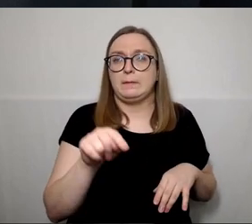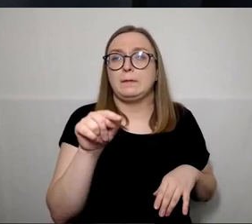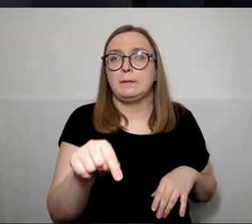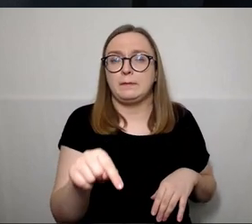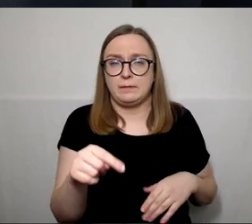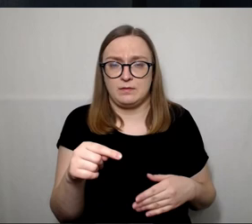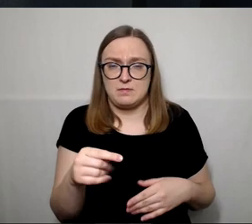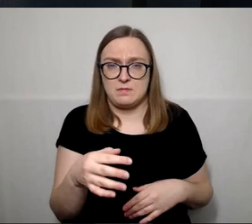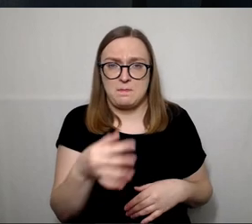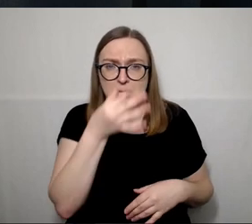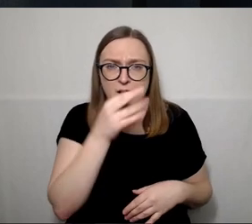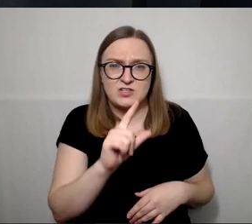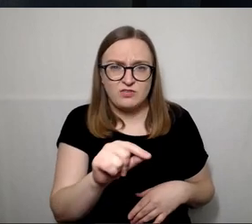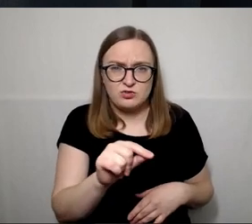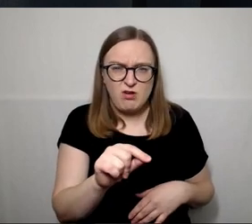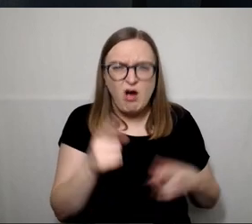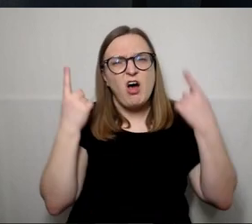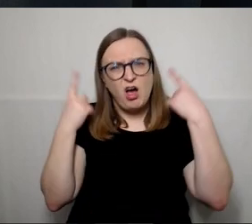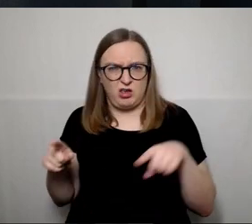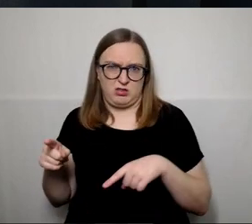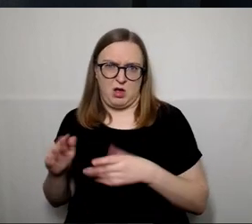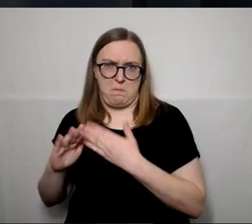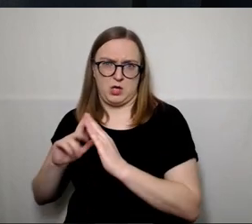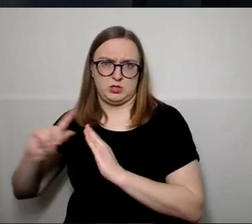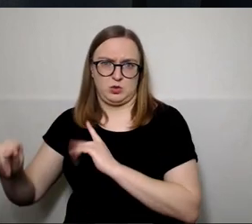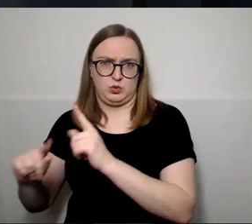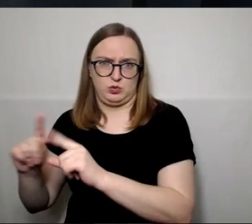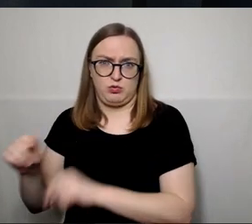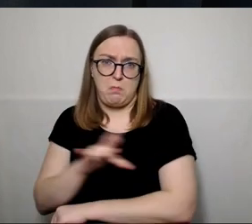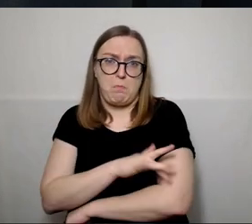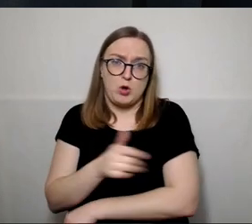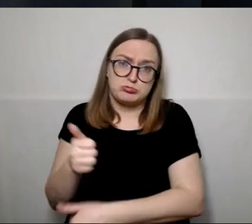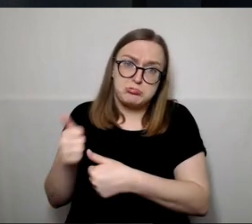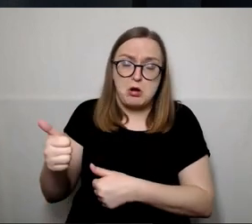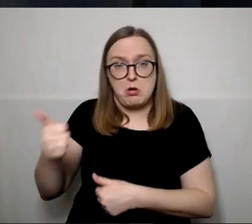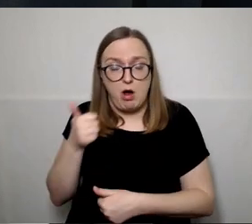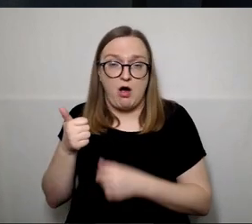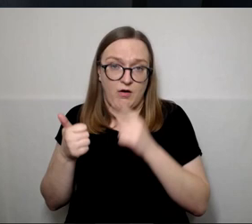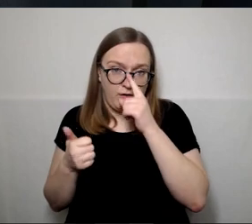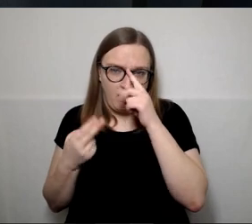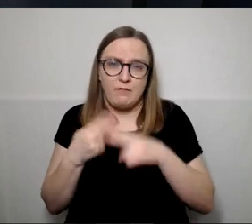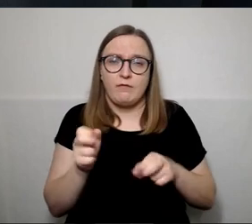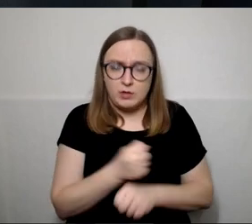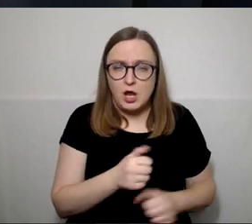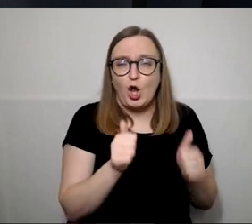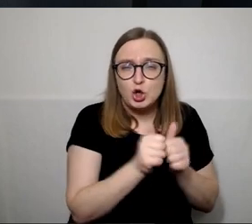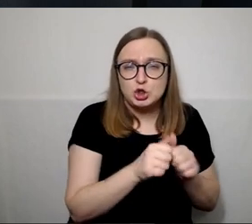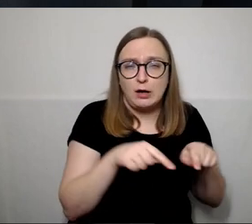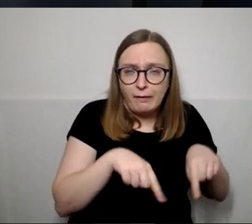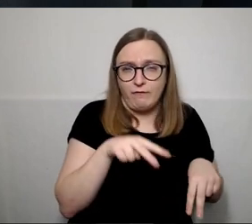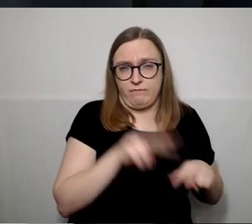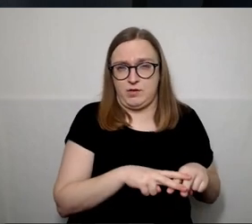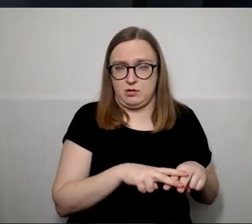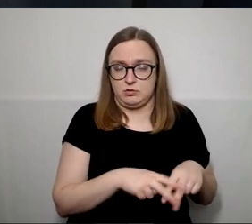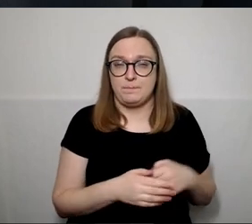bet rankasi kitus miestus, kitus rajonus, kad tik tos paslaugas būtų prieinamas ar šiau gyventojų. Vienas